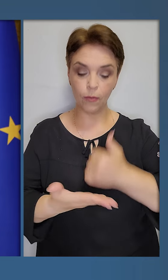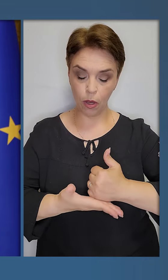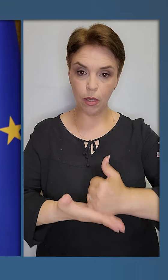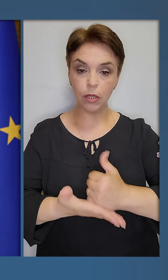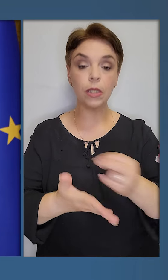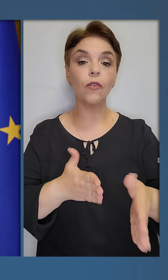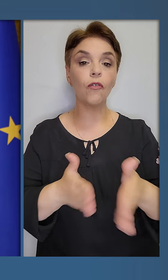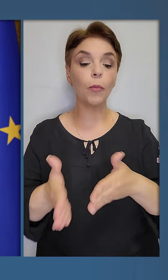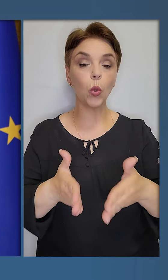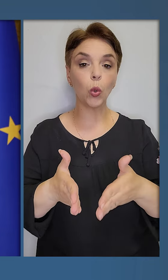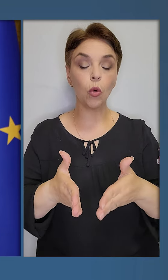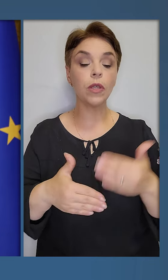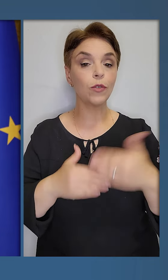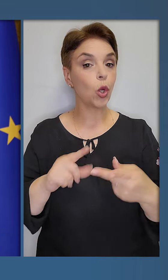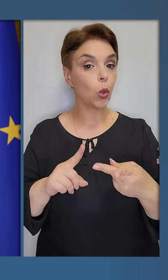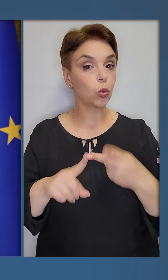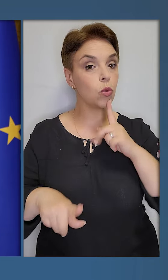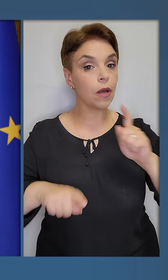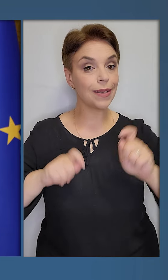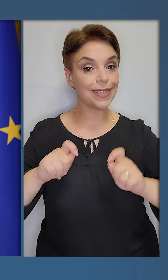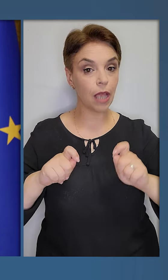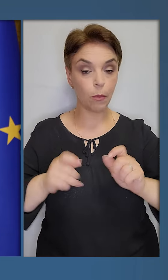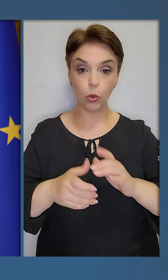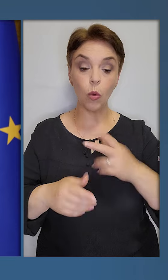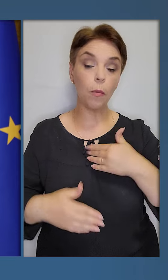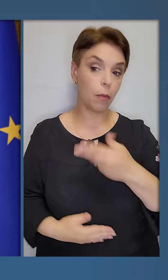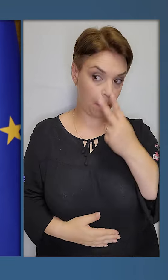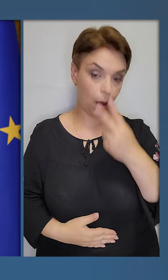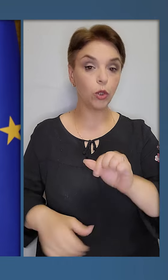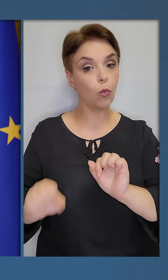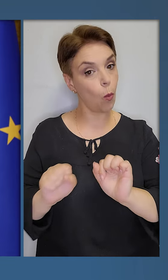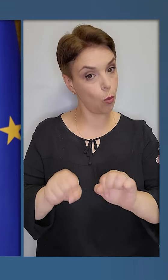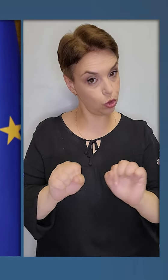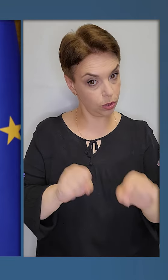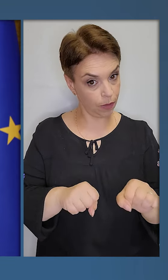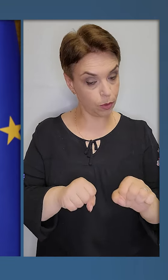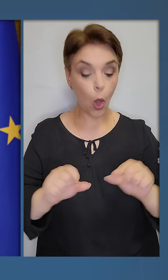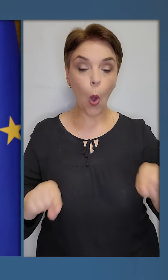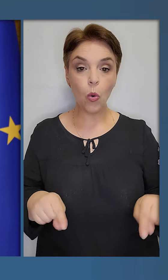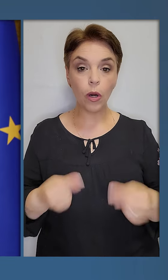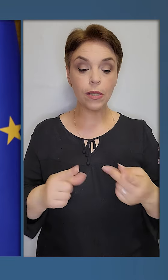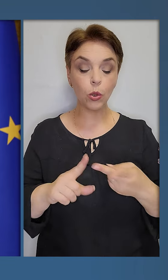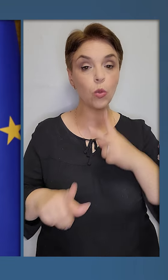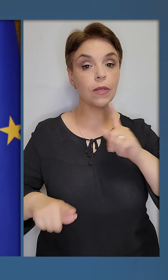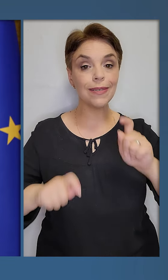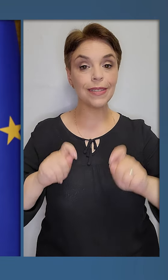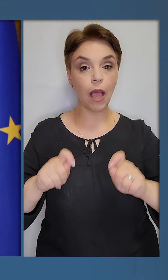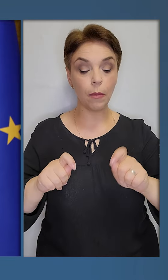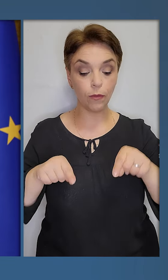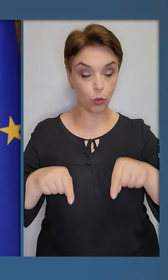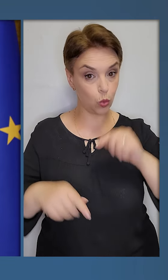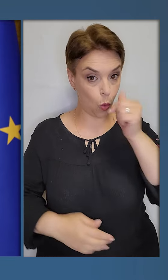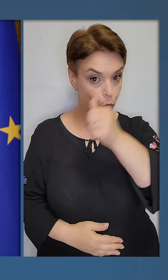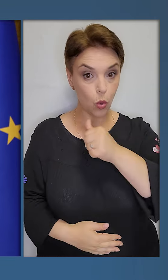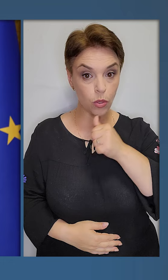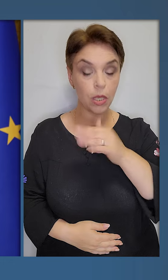лідерство в підготовці. Вже другого саміту ми бачимо можливість організувати другий саміт в